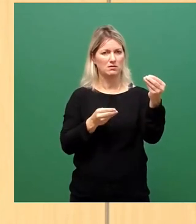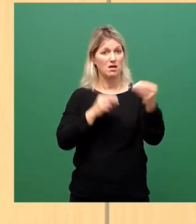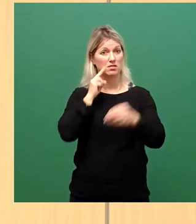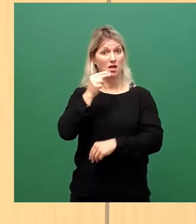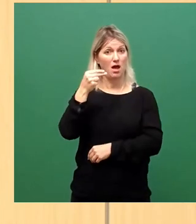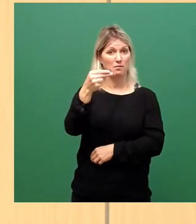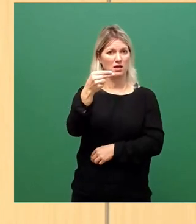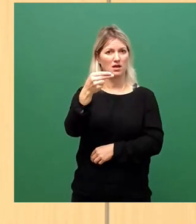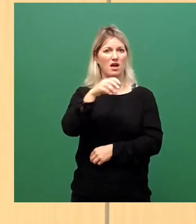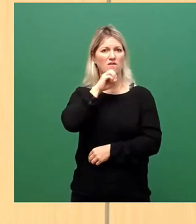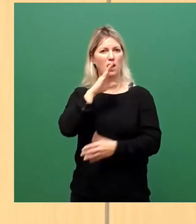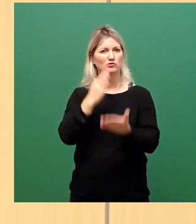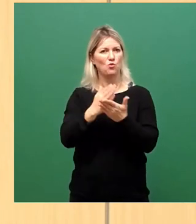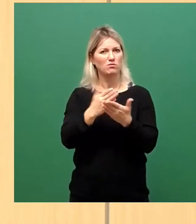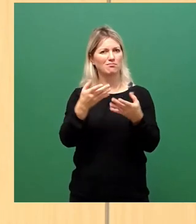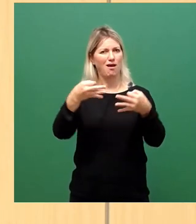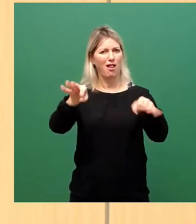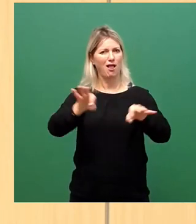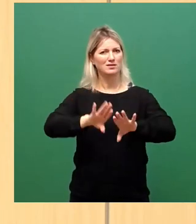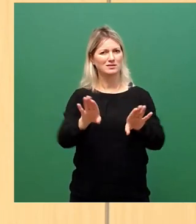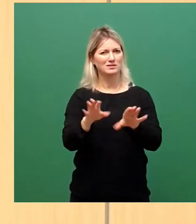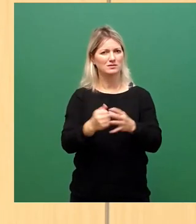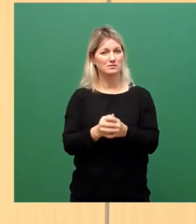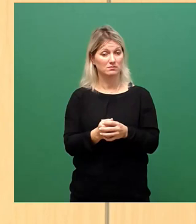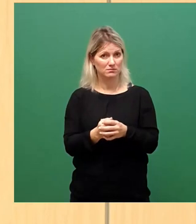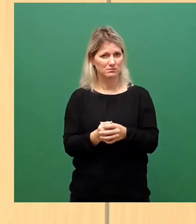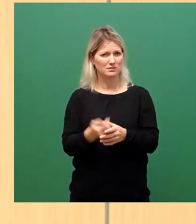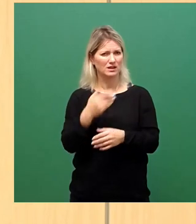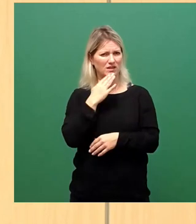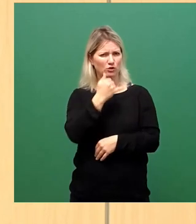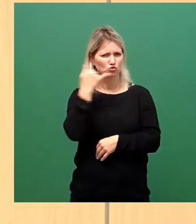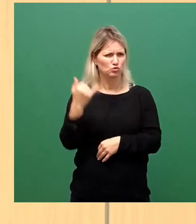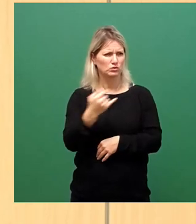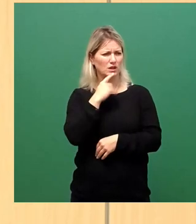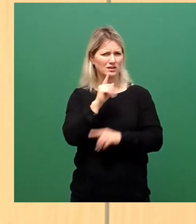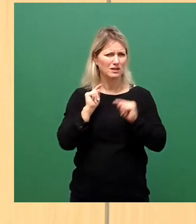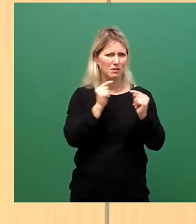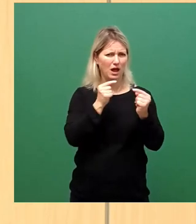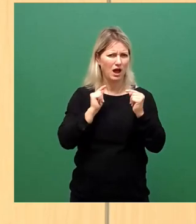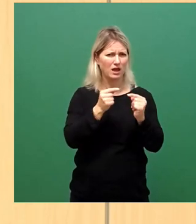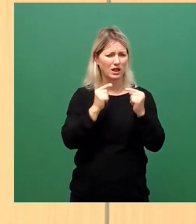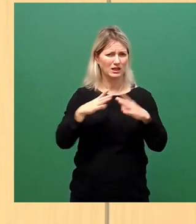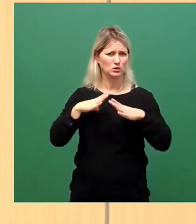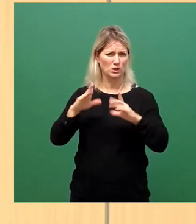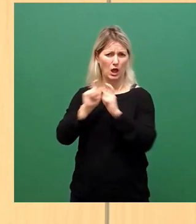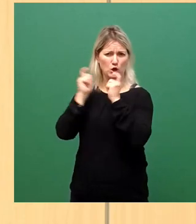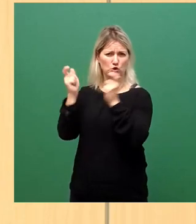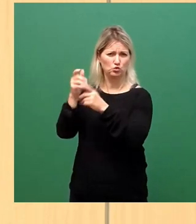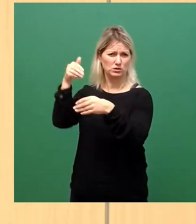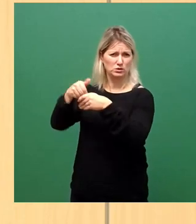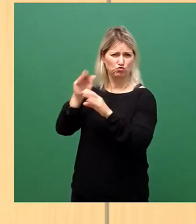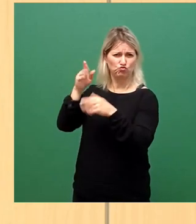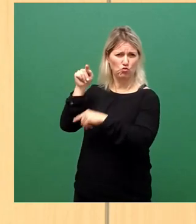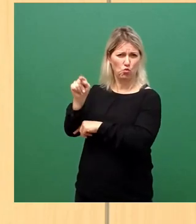sich erledigt hat. Bereits mehrere stundenlange Debatten wurden in diversen Sitzungen des Gesundheitsausschusses geführt. Meist war der